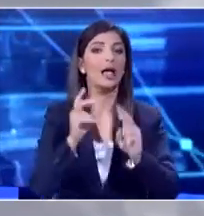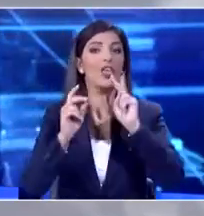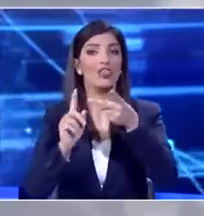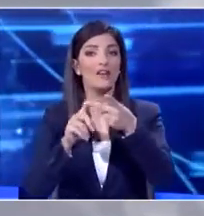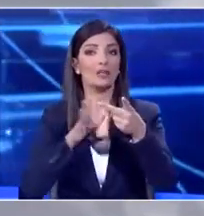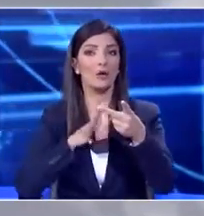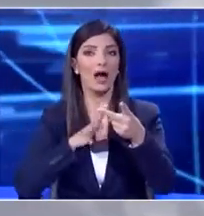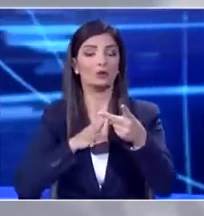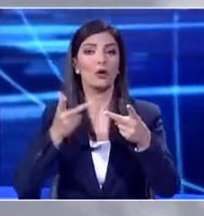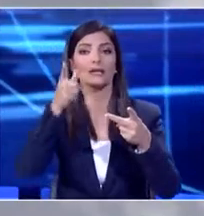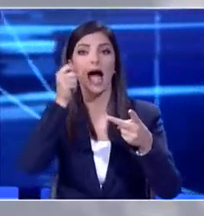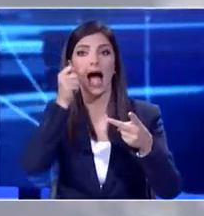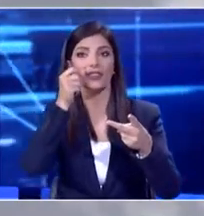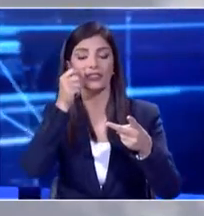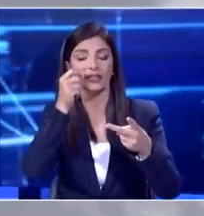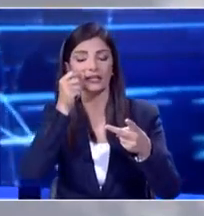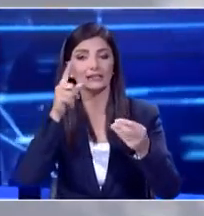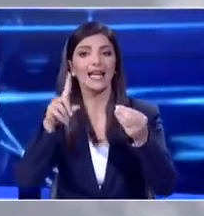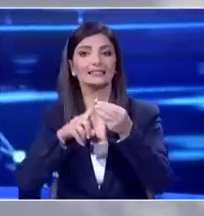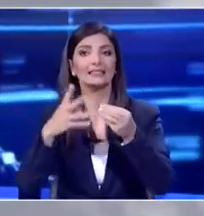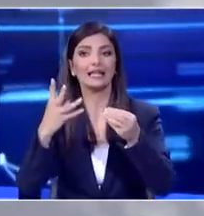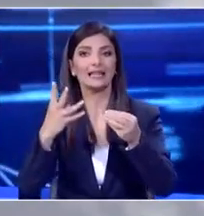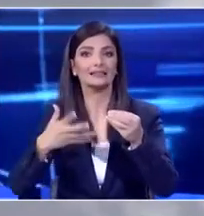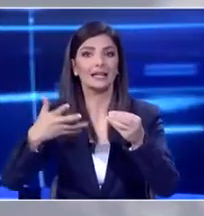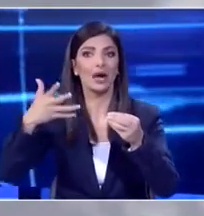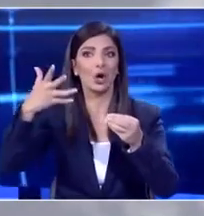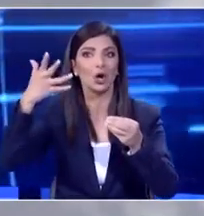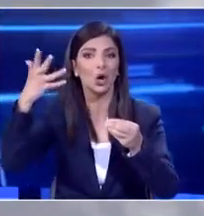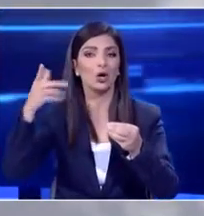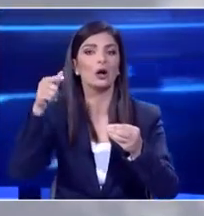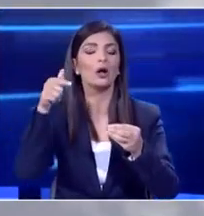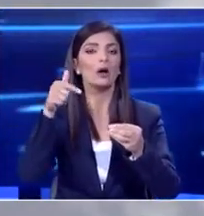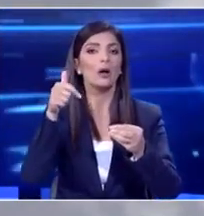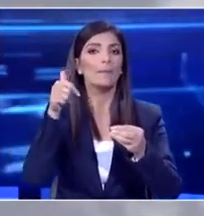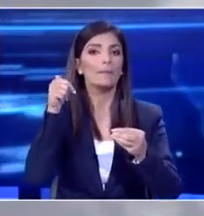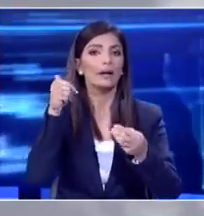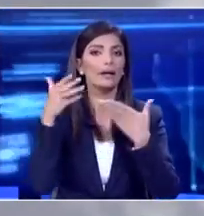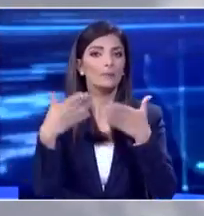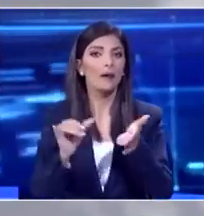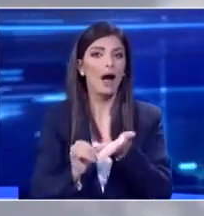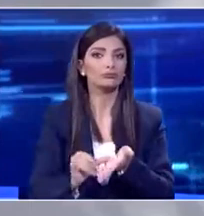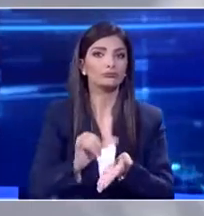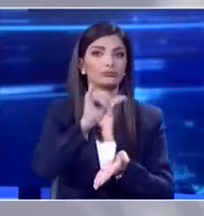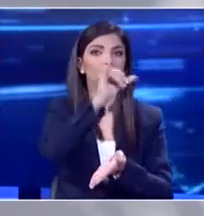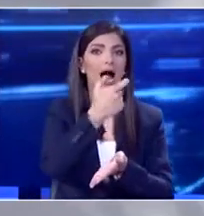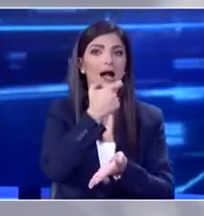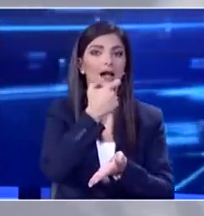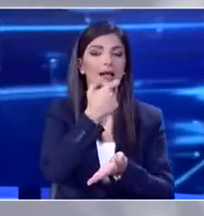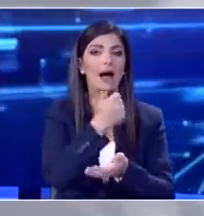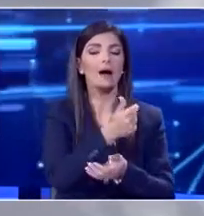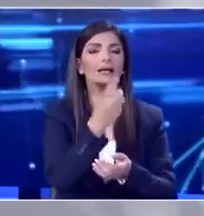επαγγελματίαν υγείας ο οποίος ήρθε από την Αγγλία στις 3 του Μάρτη